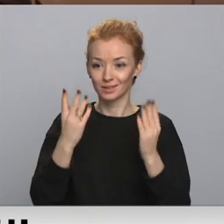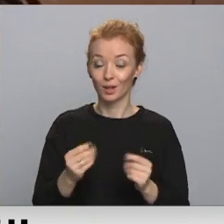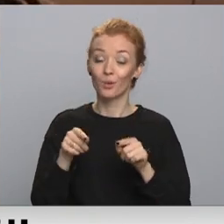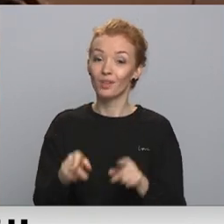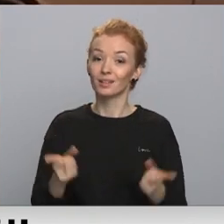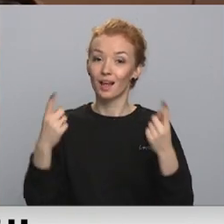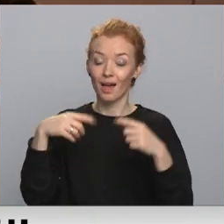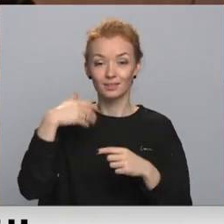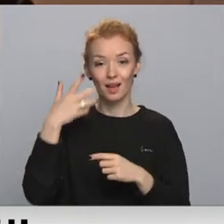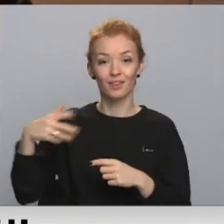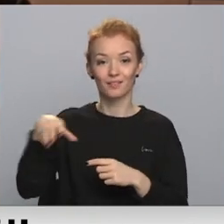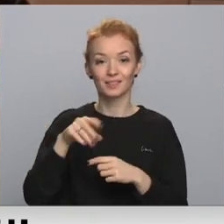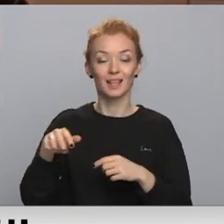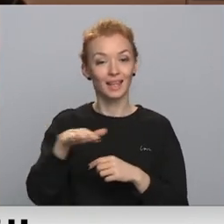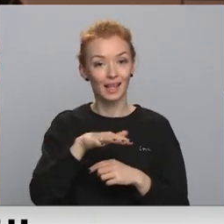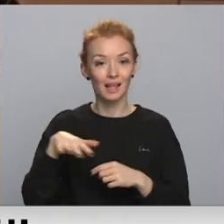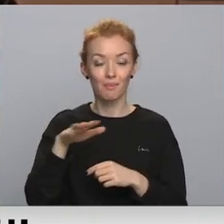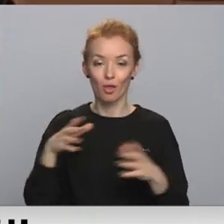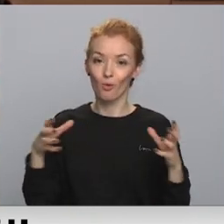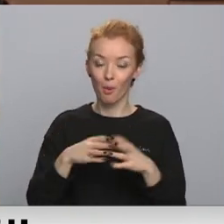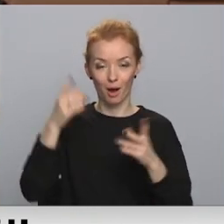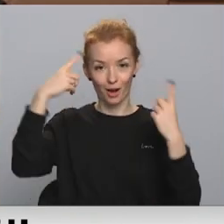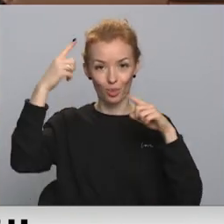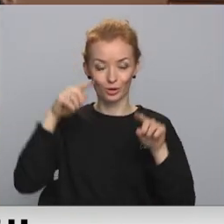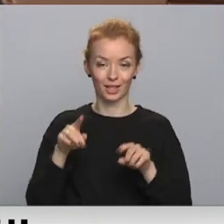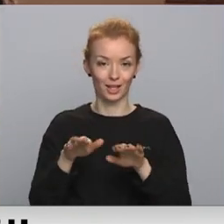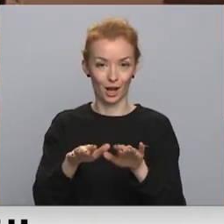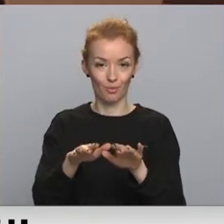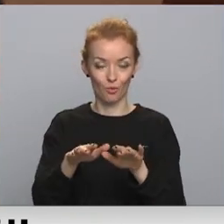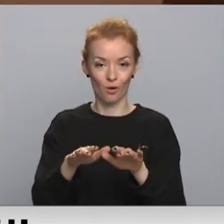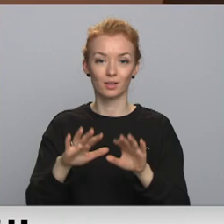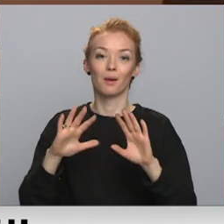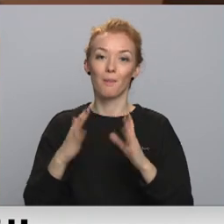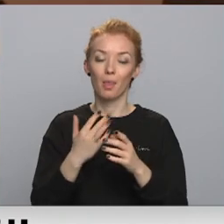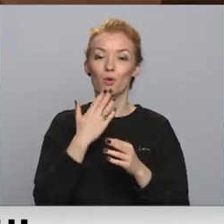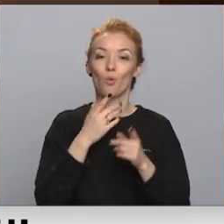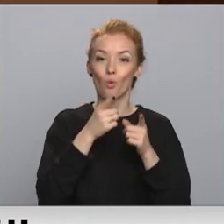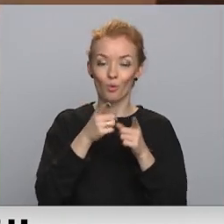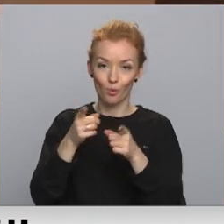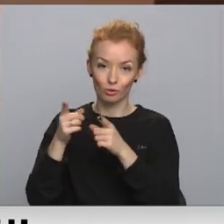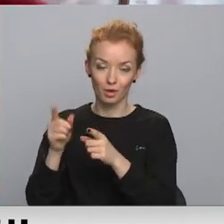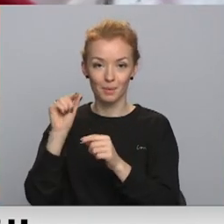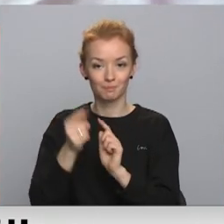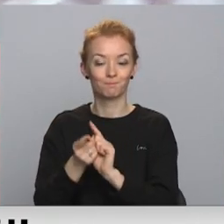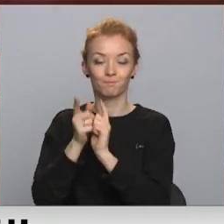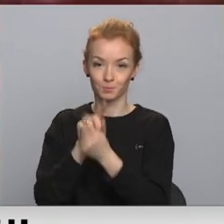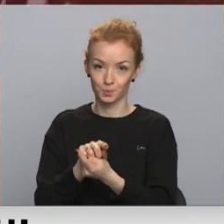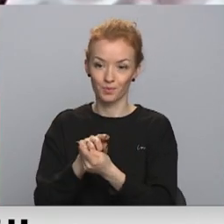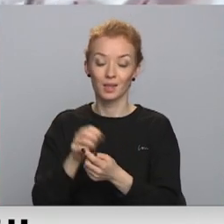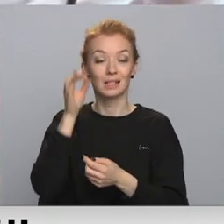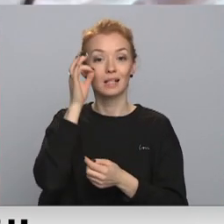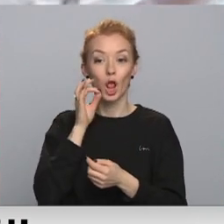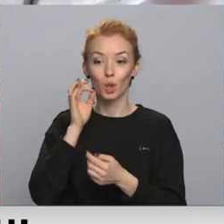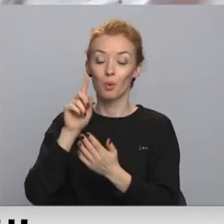laiks, kad visa ģimene radoši darbojas kopā. Korekcijas gan ieviests par izjokošanu. Rases ģimene tās vietā sauduma